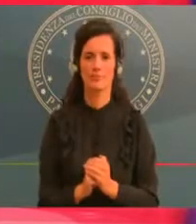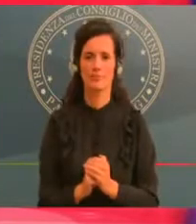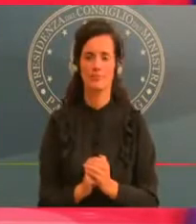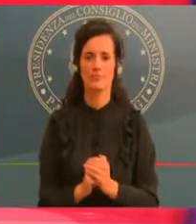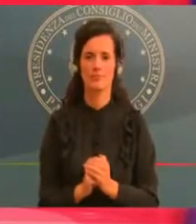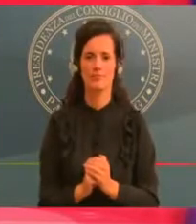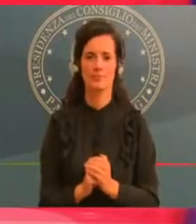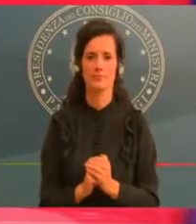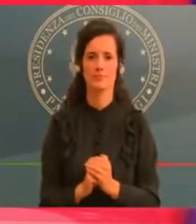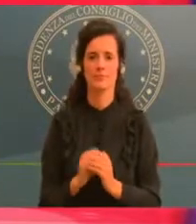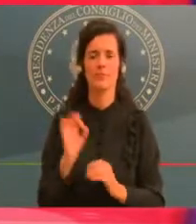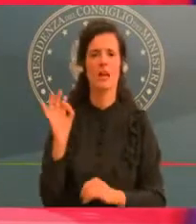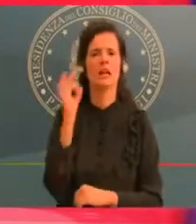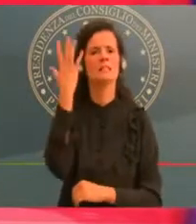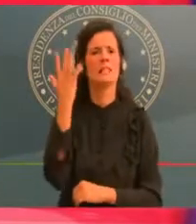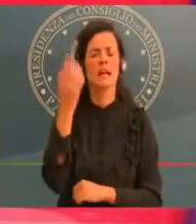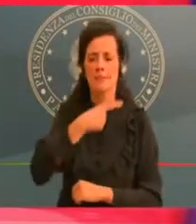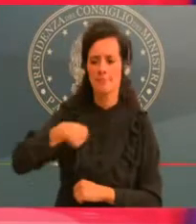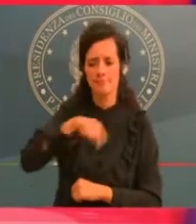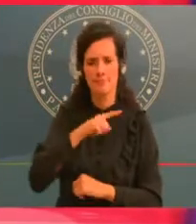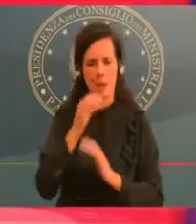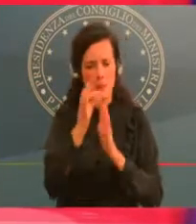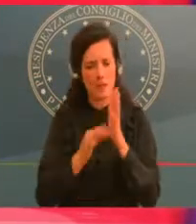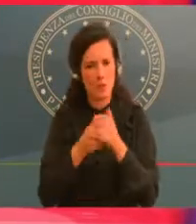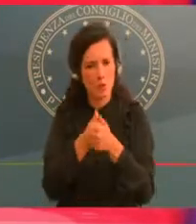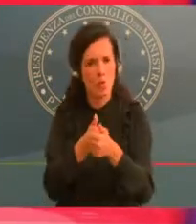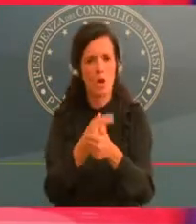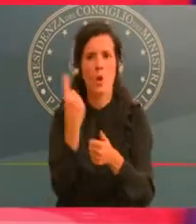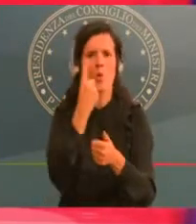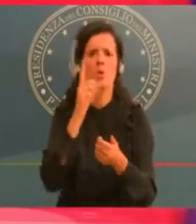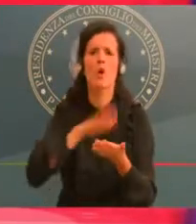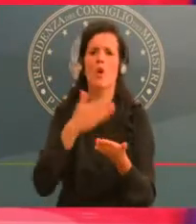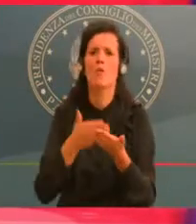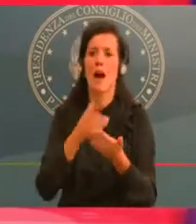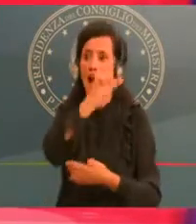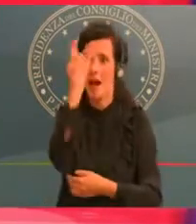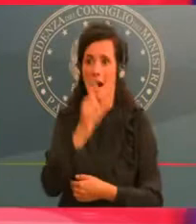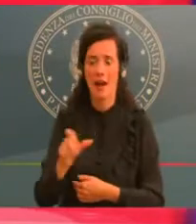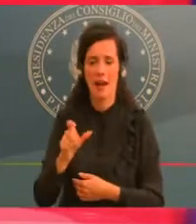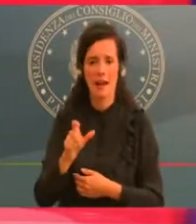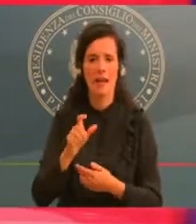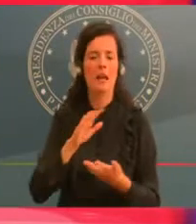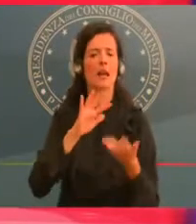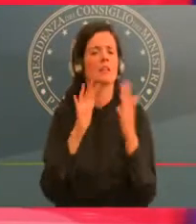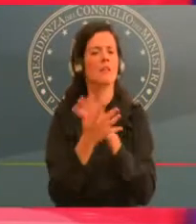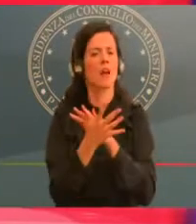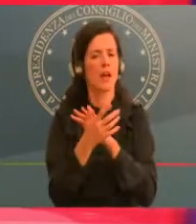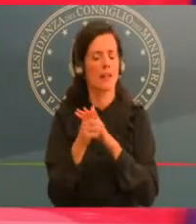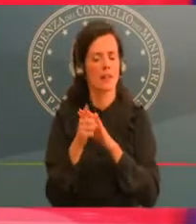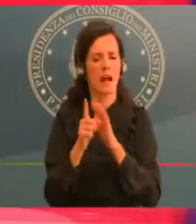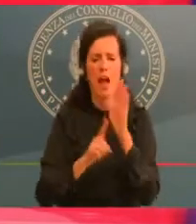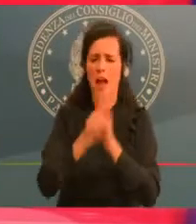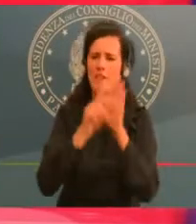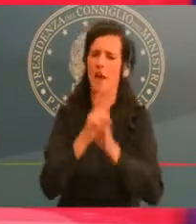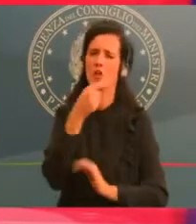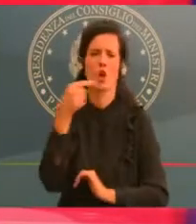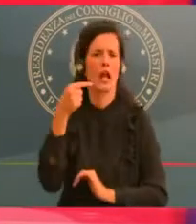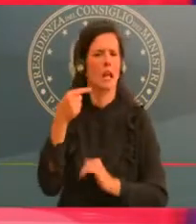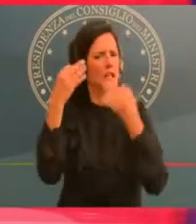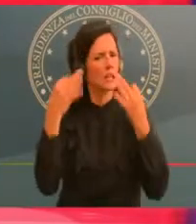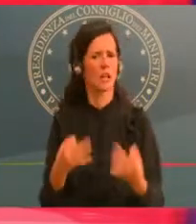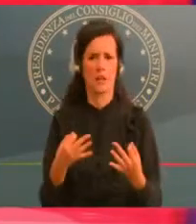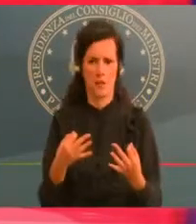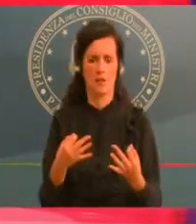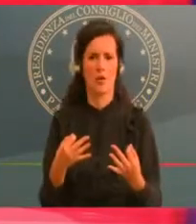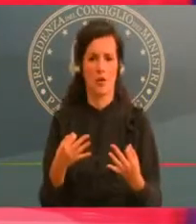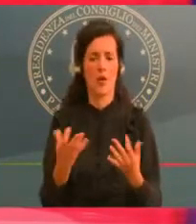effetto negativo. Quello cioè, da un lato, di non adottare misure realmente adeguate ed efficaci